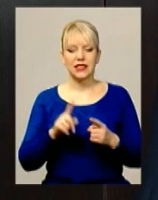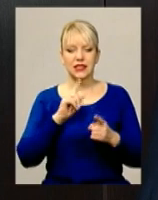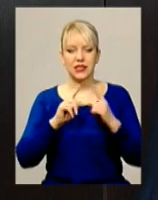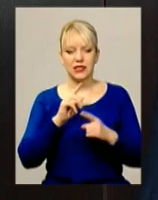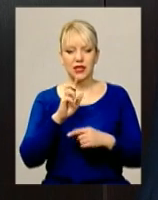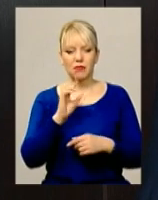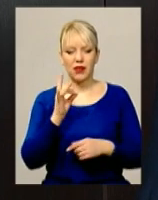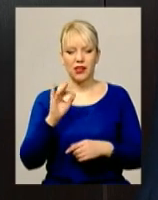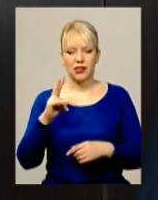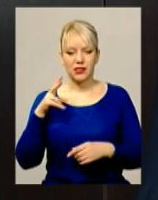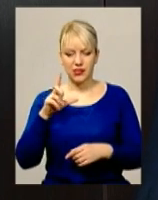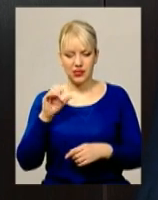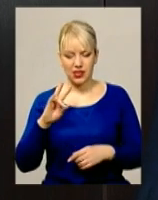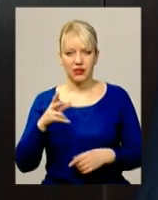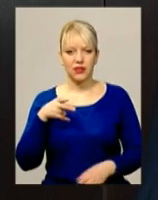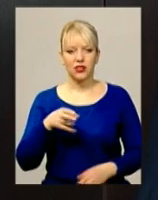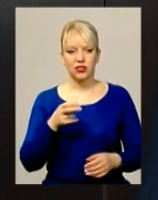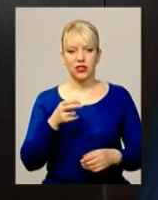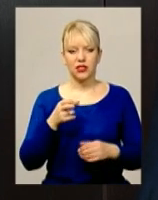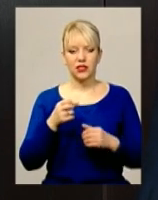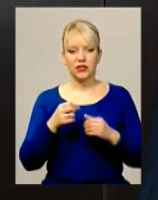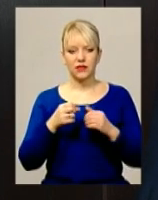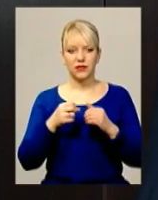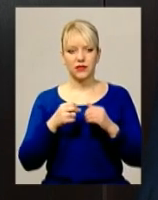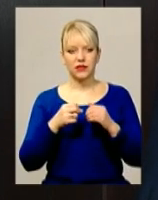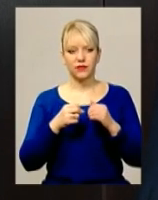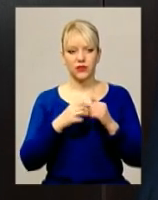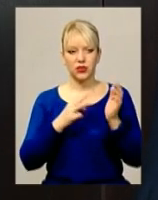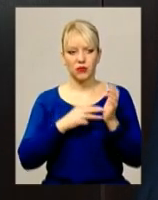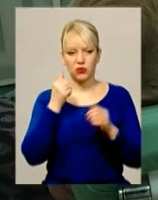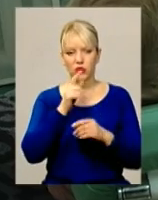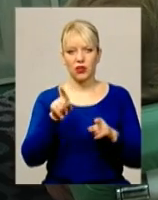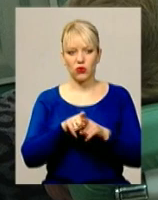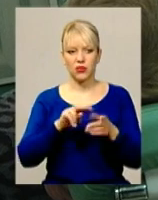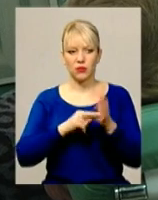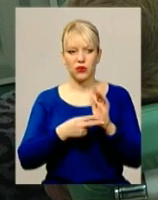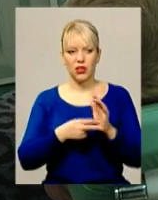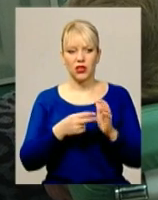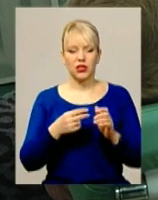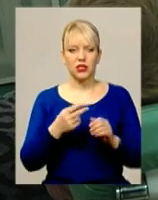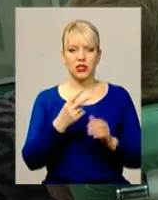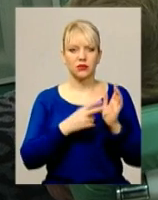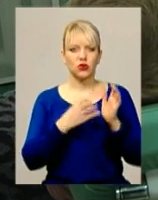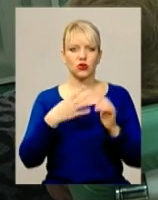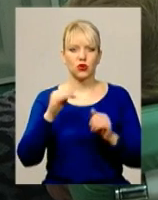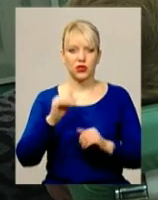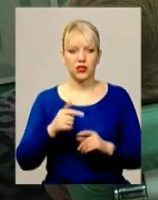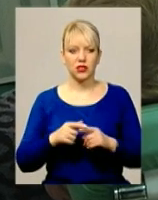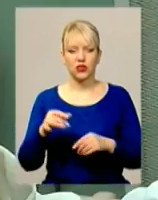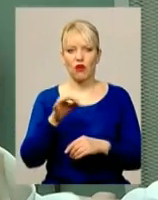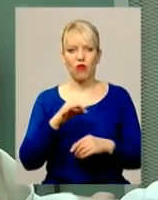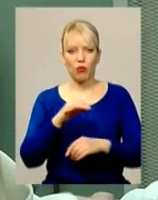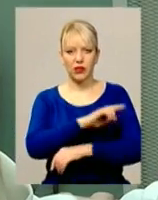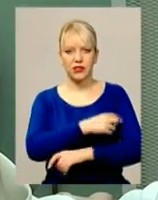2018 року, заплановано також суму 740 тисяч. В обласній стомат-поліклініці, яка буде розпорядником